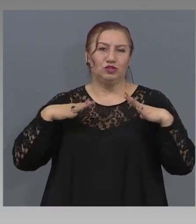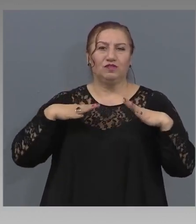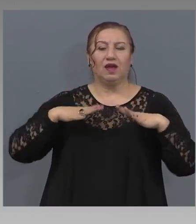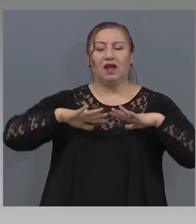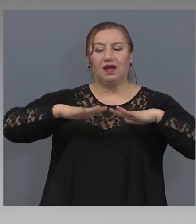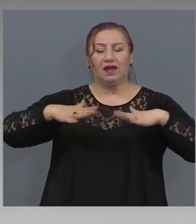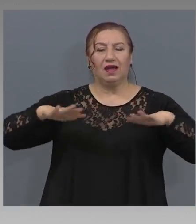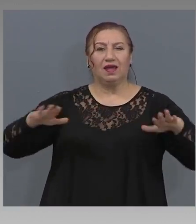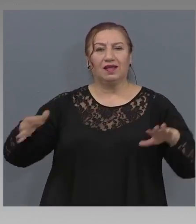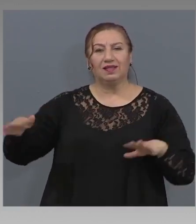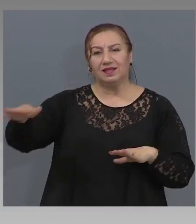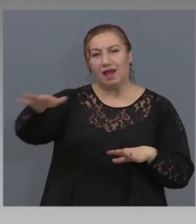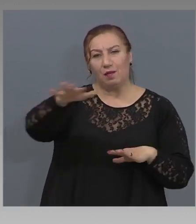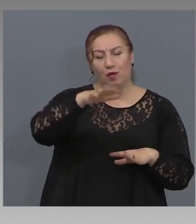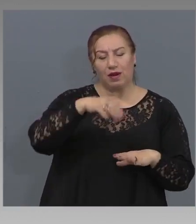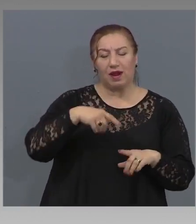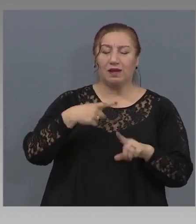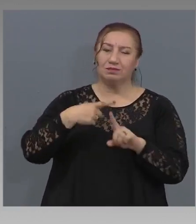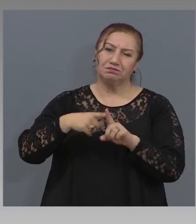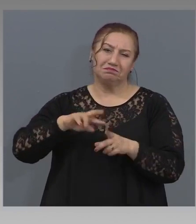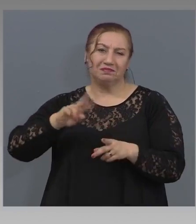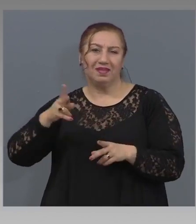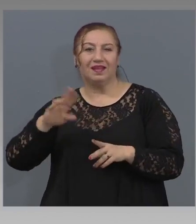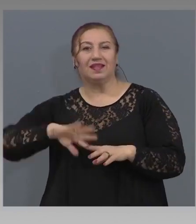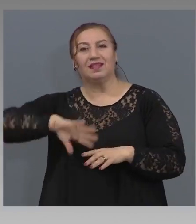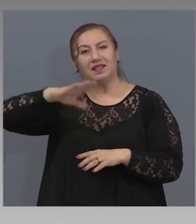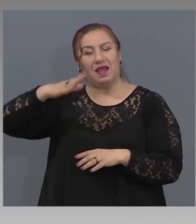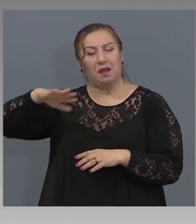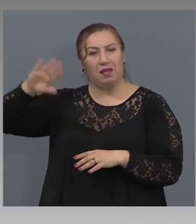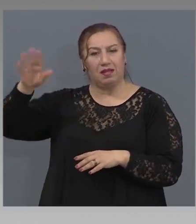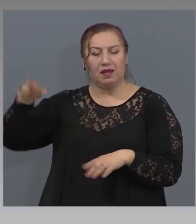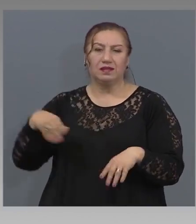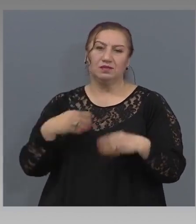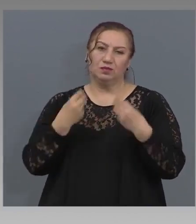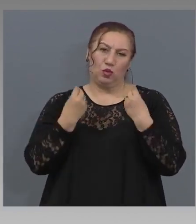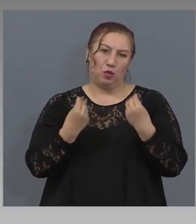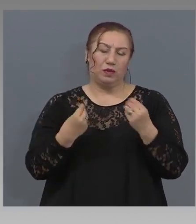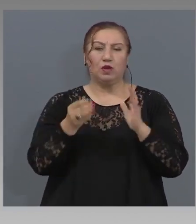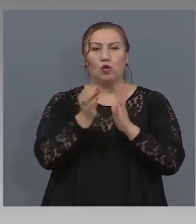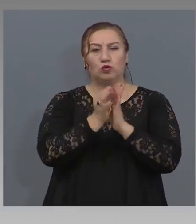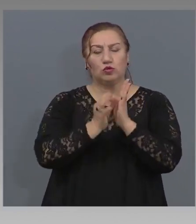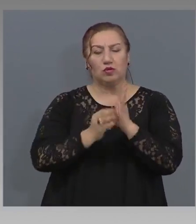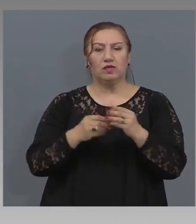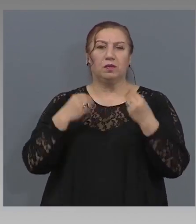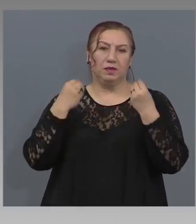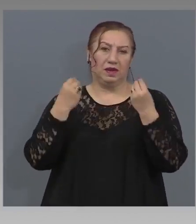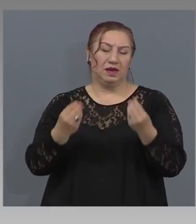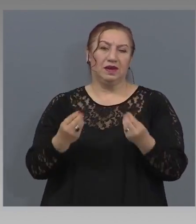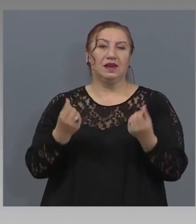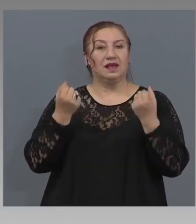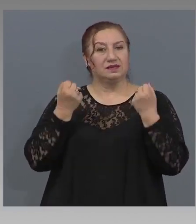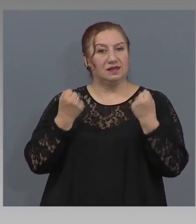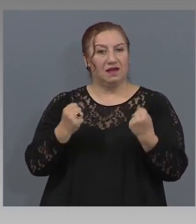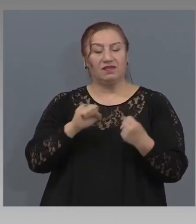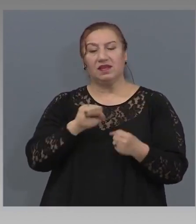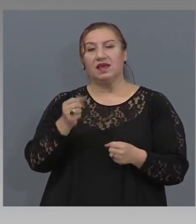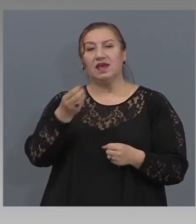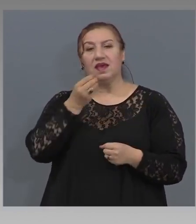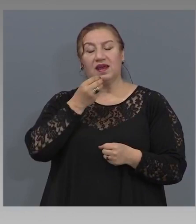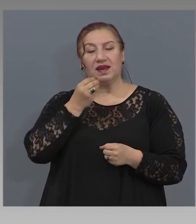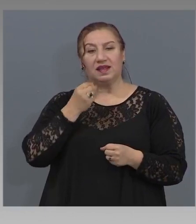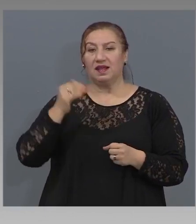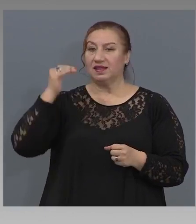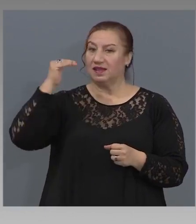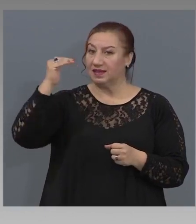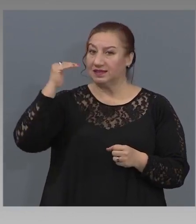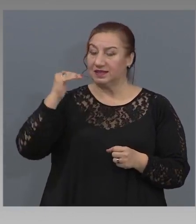Балкан при най-добри условия, при гарантирани здравни и хранителни стандарти. Ние вярваме на инициатора,